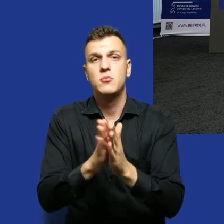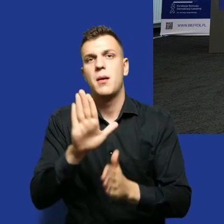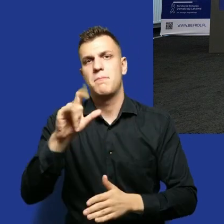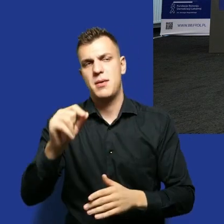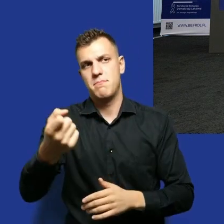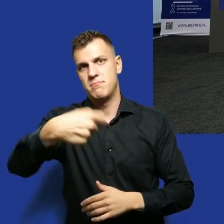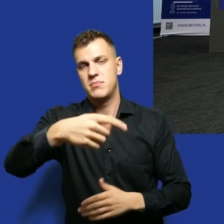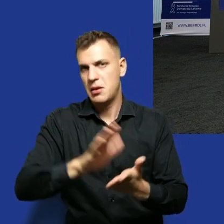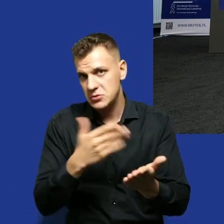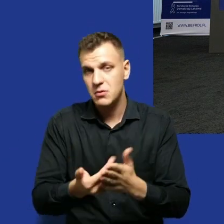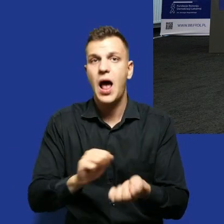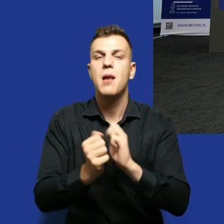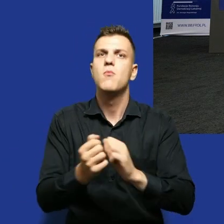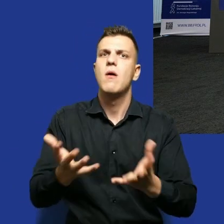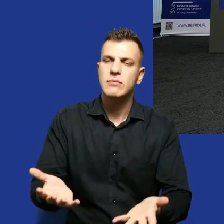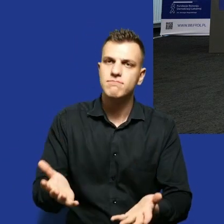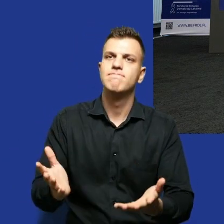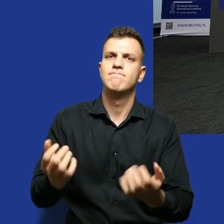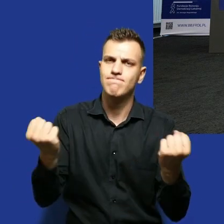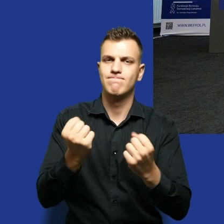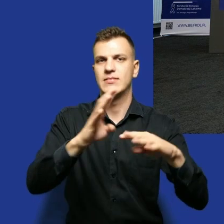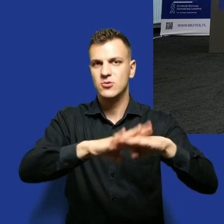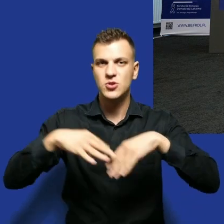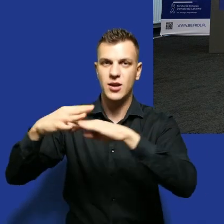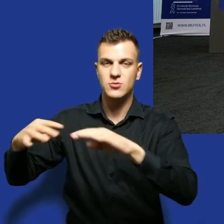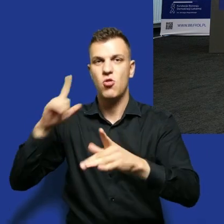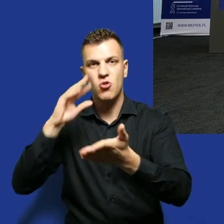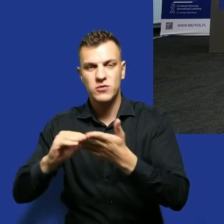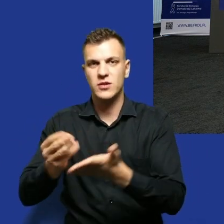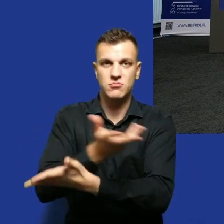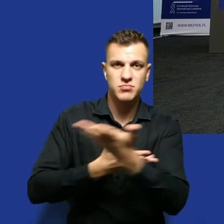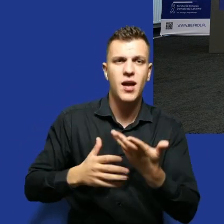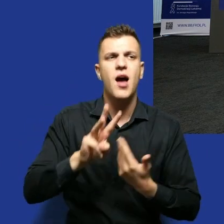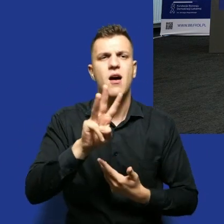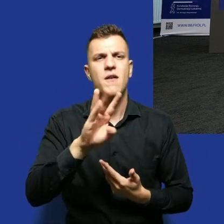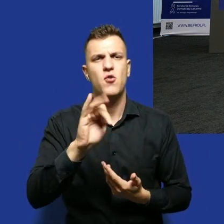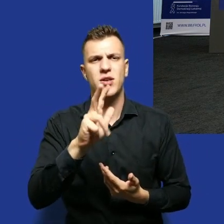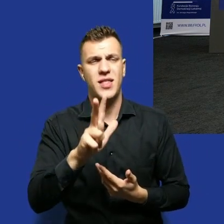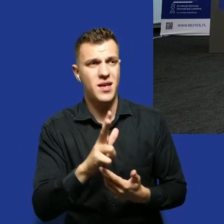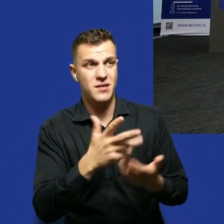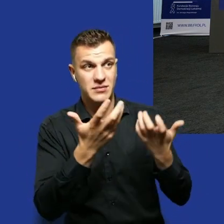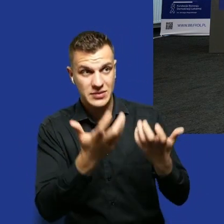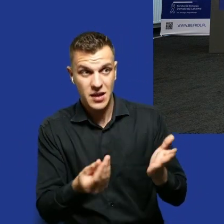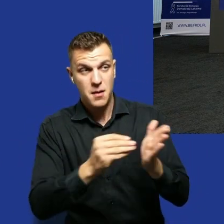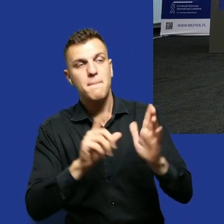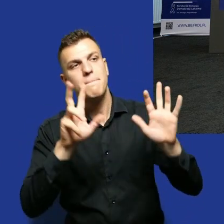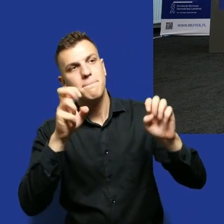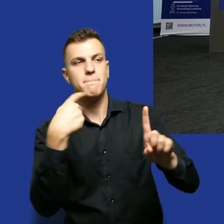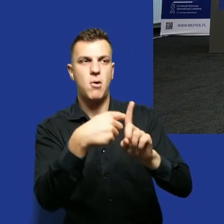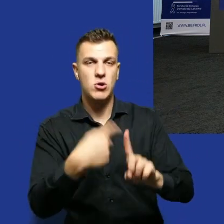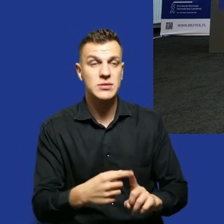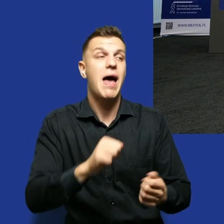-ie, żebyśmy się wzmacniali, sieciowali, wymieniali doświadczeniami. Wojtku, jakbyś ty, czy coś dodałbyś pozytywnego, czy